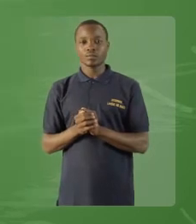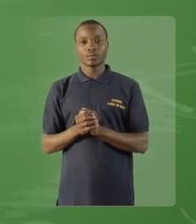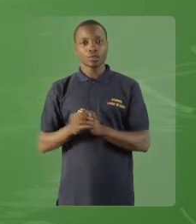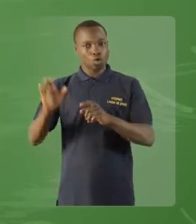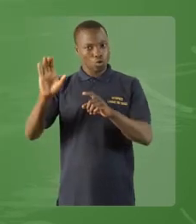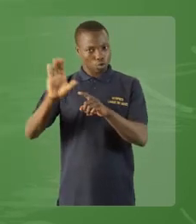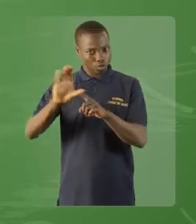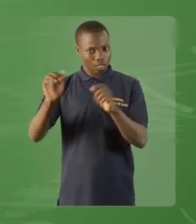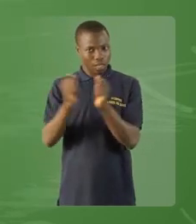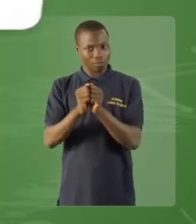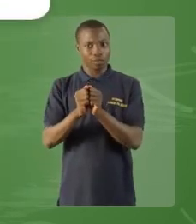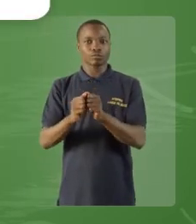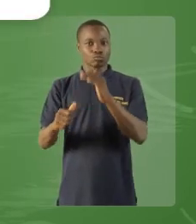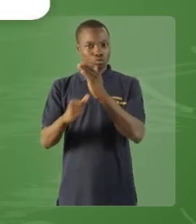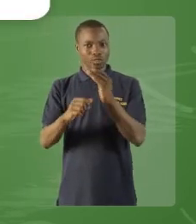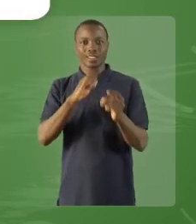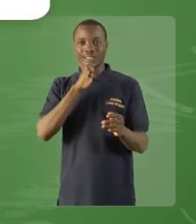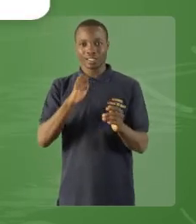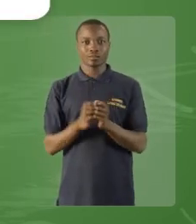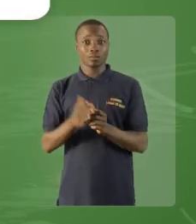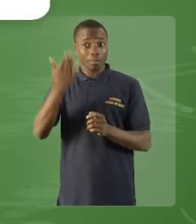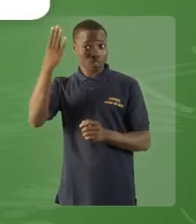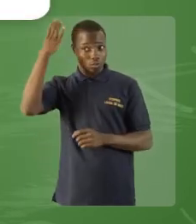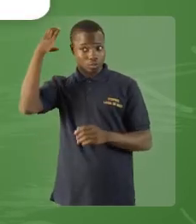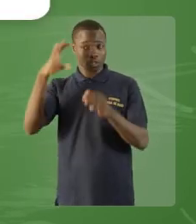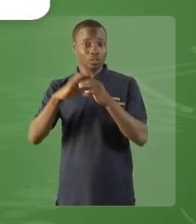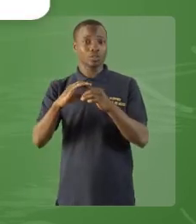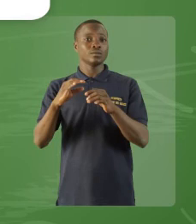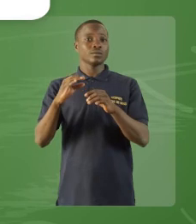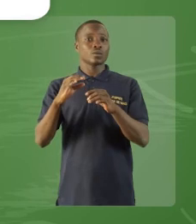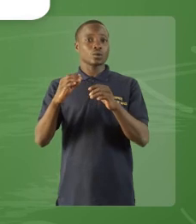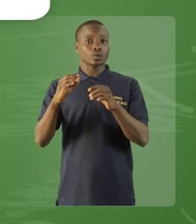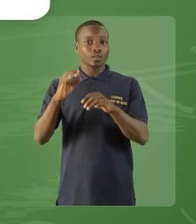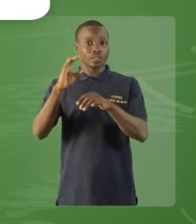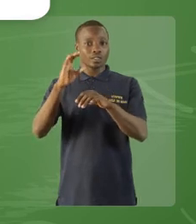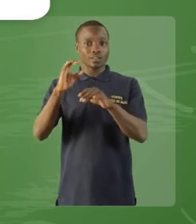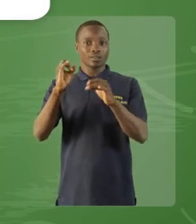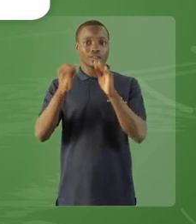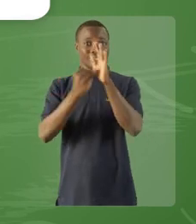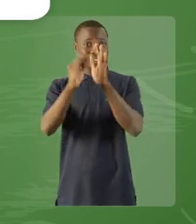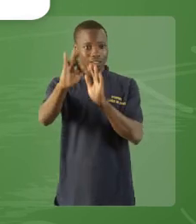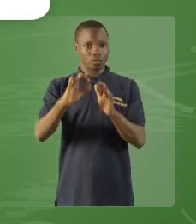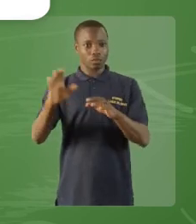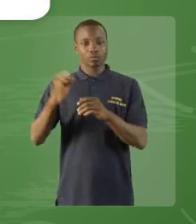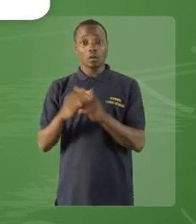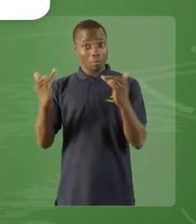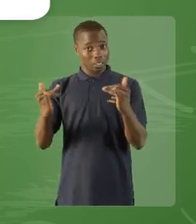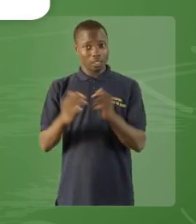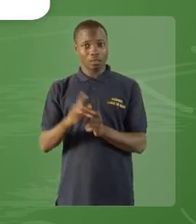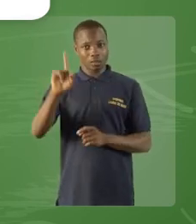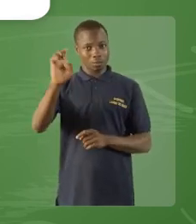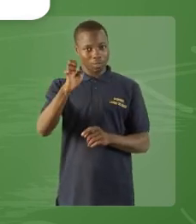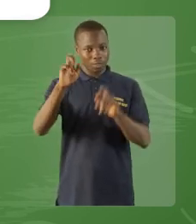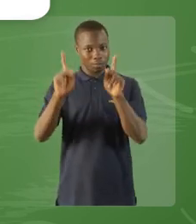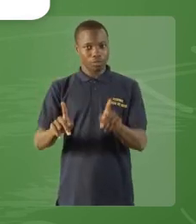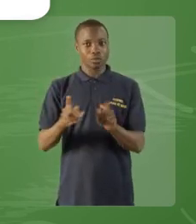l'indicatif. Le verbe « venir » se conjugue avec l'auxiliaire « être » au passé composé de